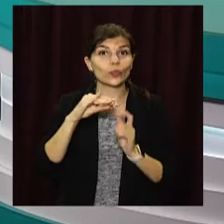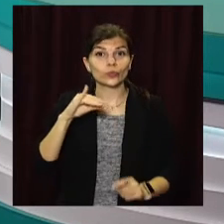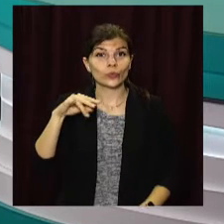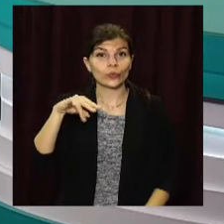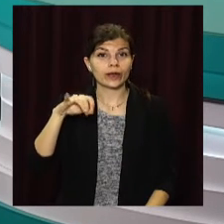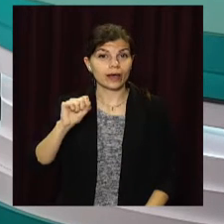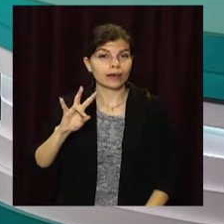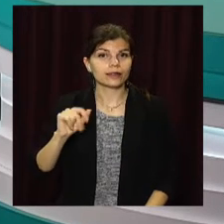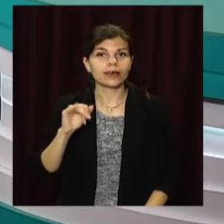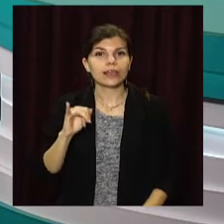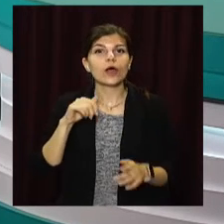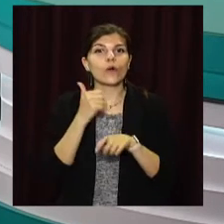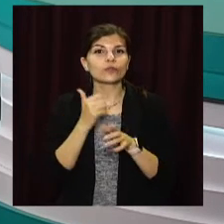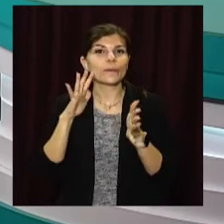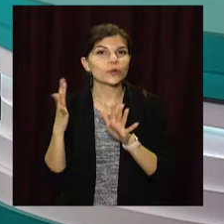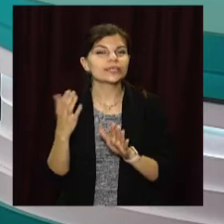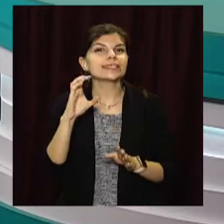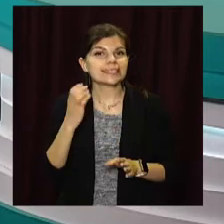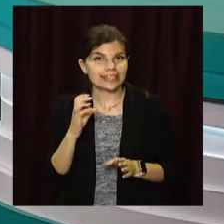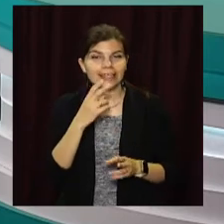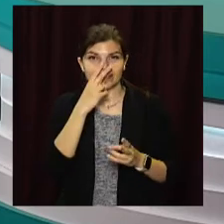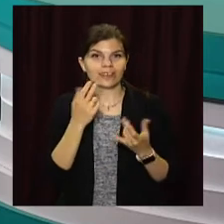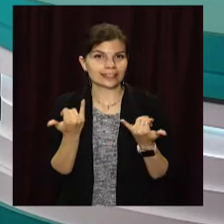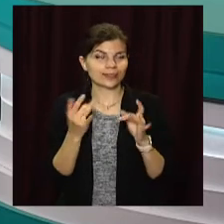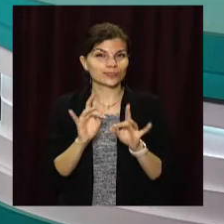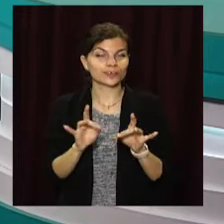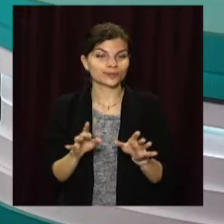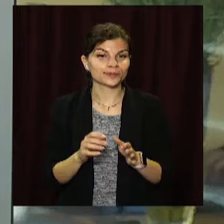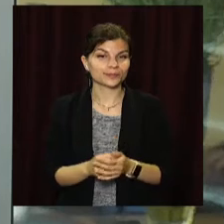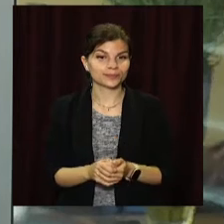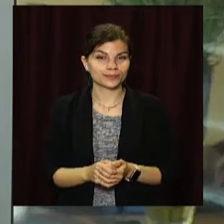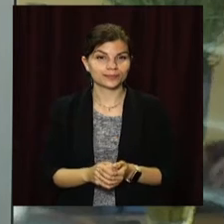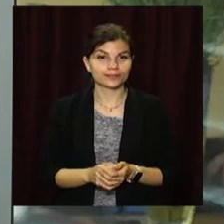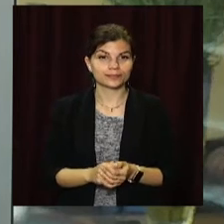Юліана Пуговкіна. І про головні події середи дивіться просто зараз.